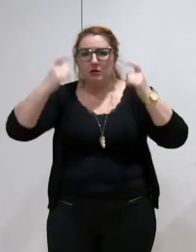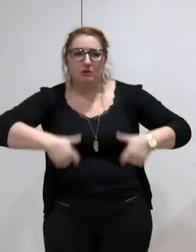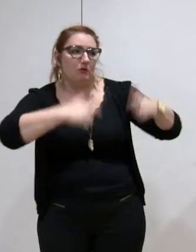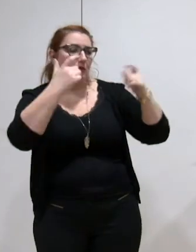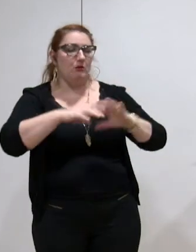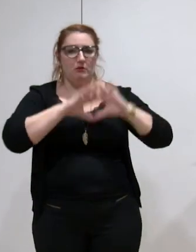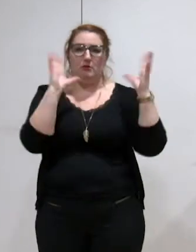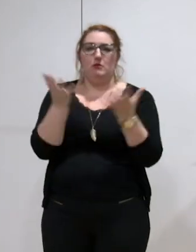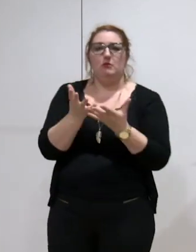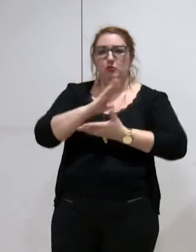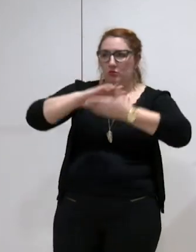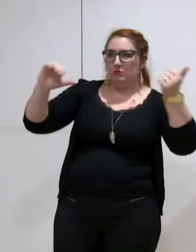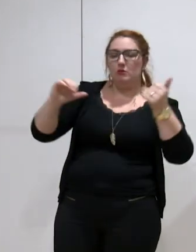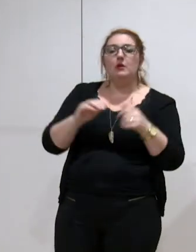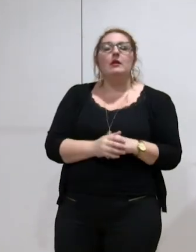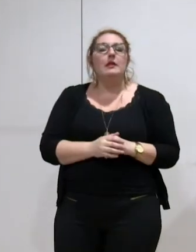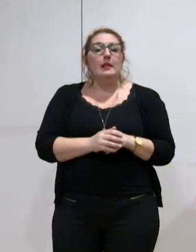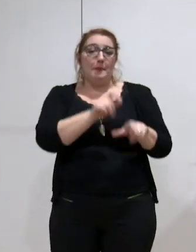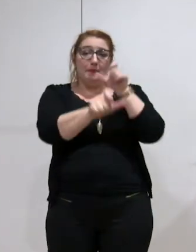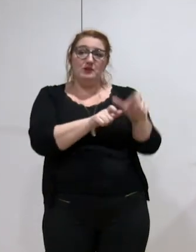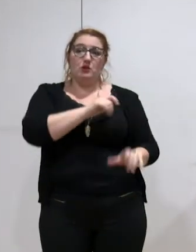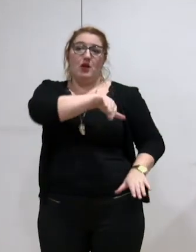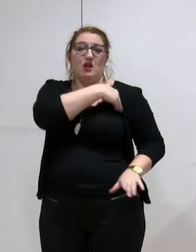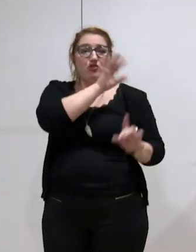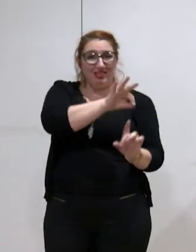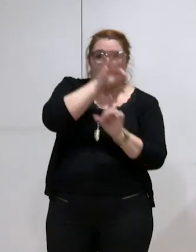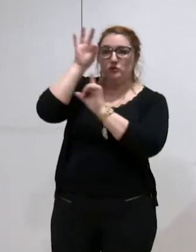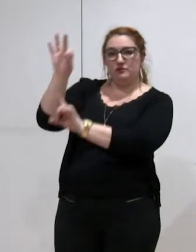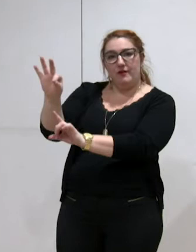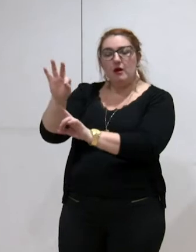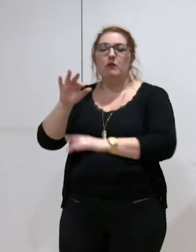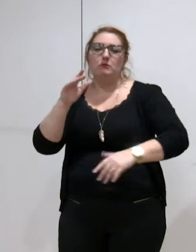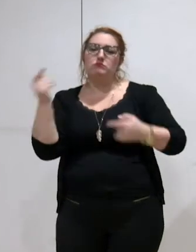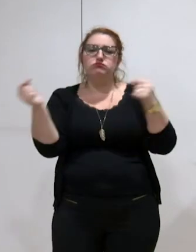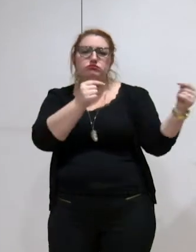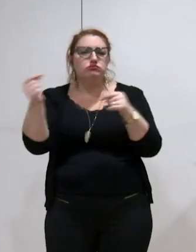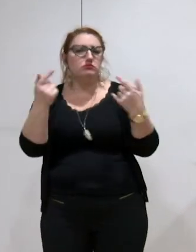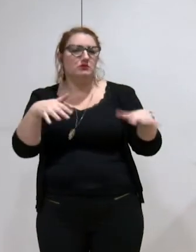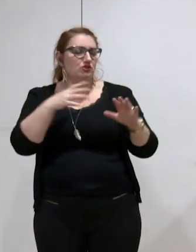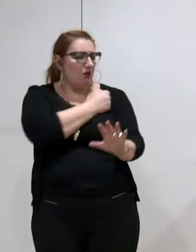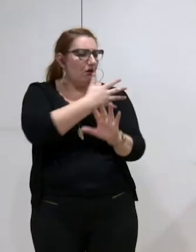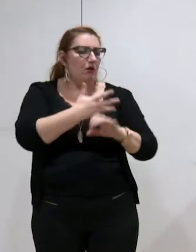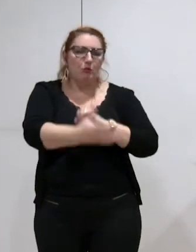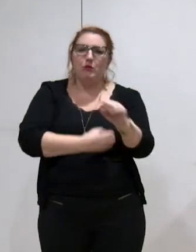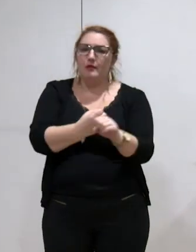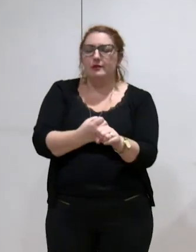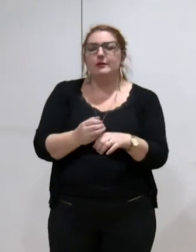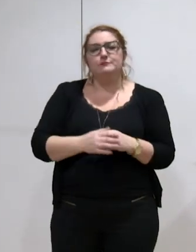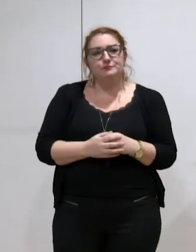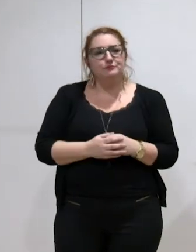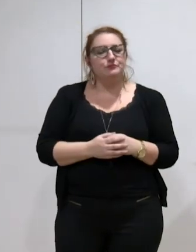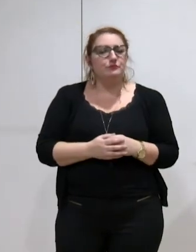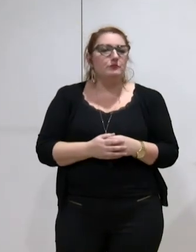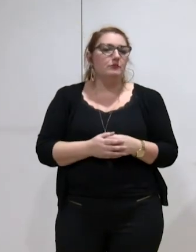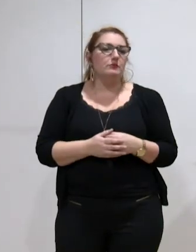Pour les transferts des agents, nous avons pu également débattre à plusieurs reprises tout au long de l'année. Le